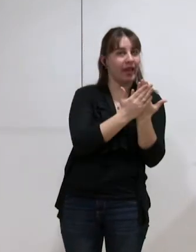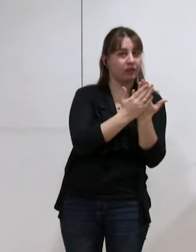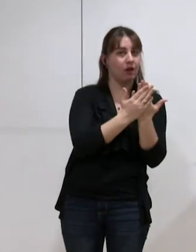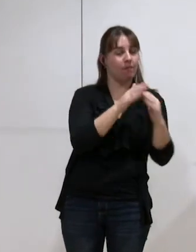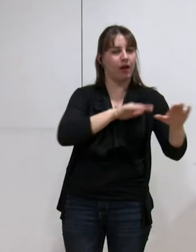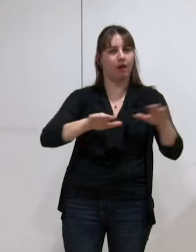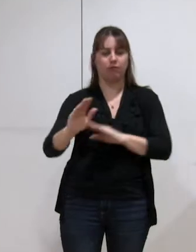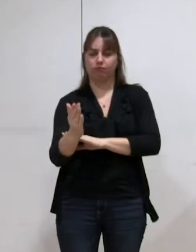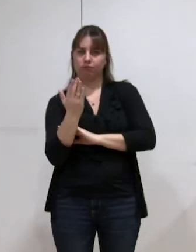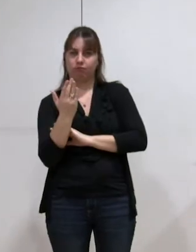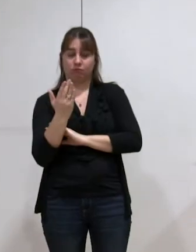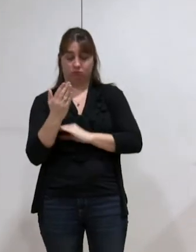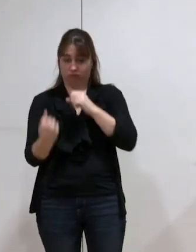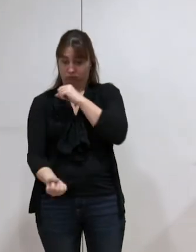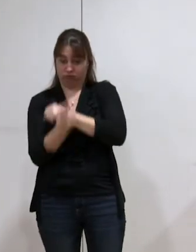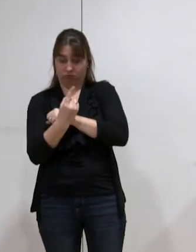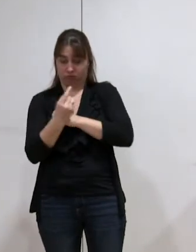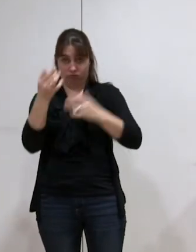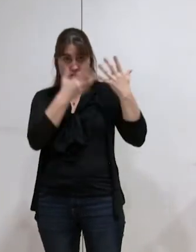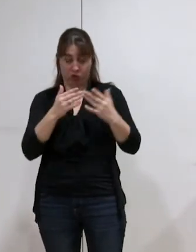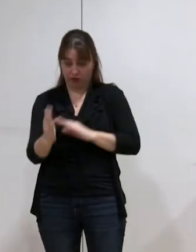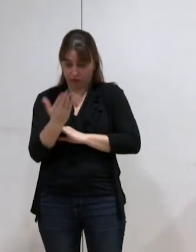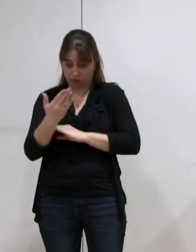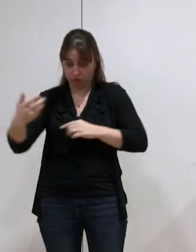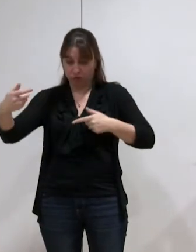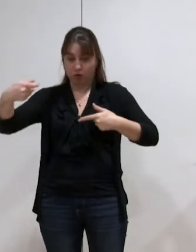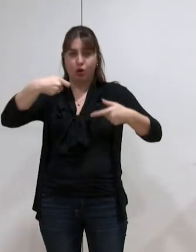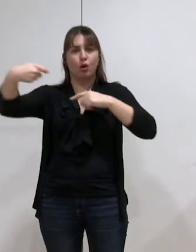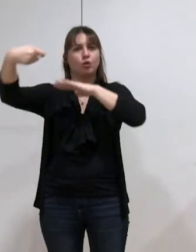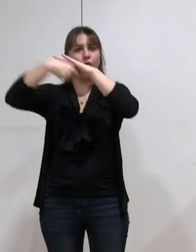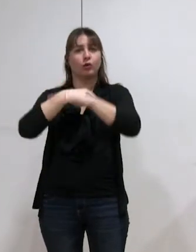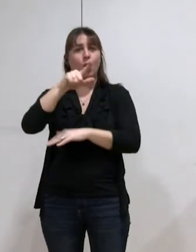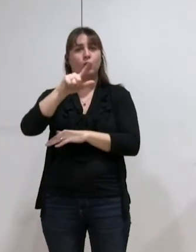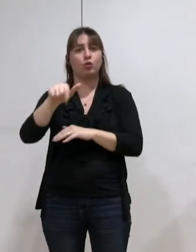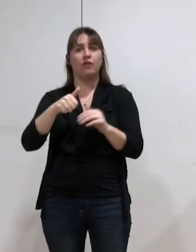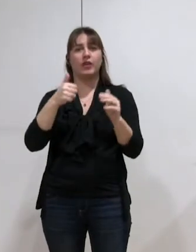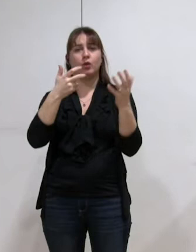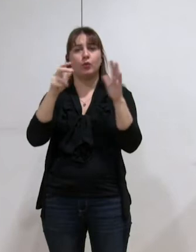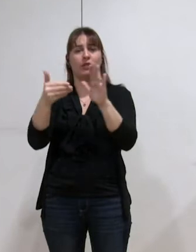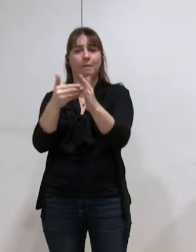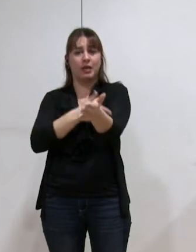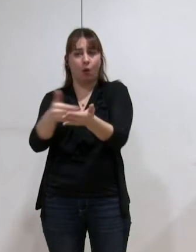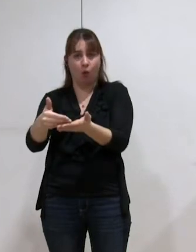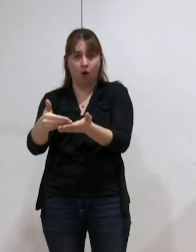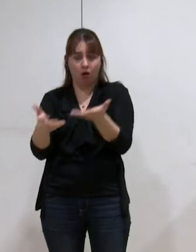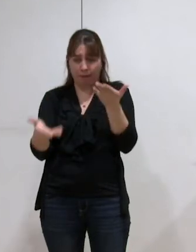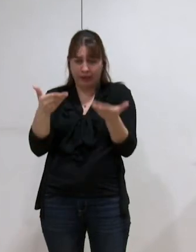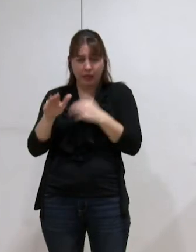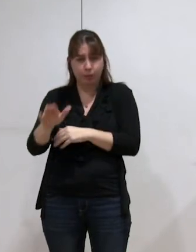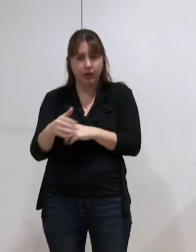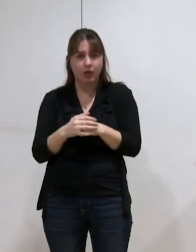retenir, ça sort absolument du chapeau, une subvention d'équilibre de 2 600 000 selon les travaux d'analyse